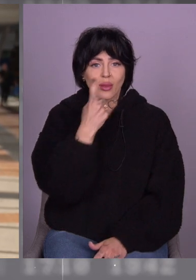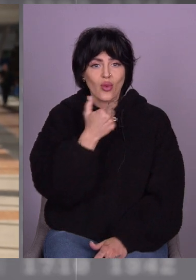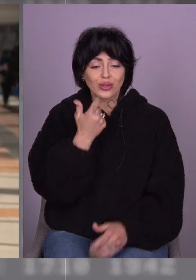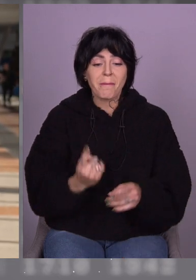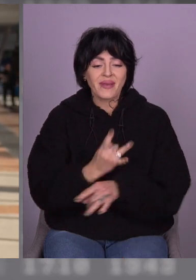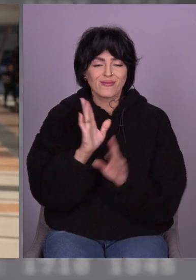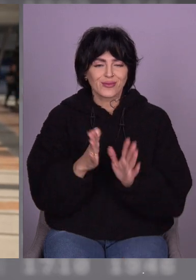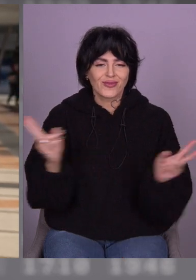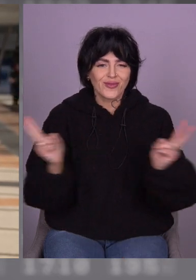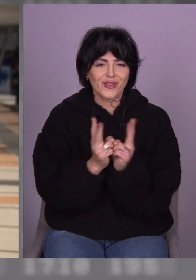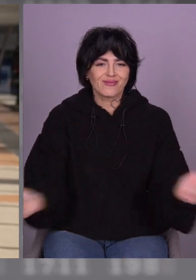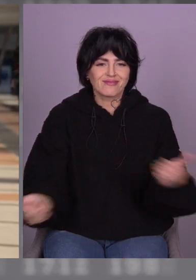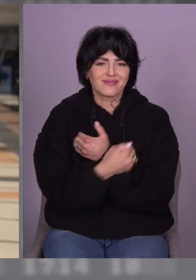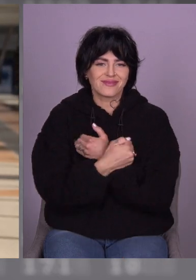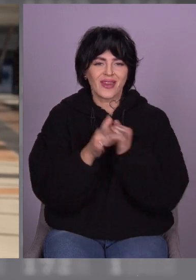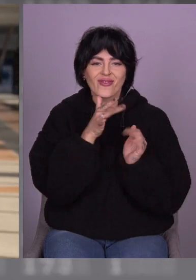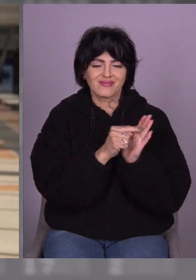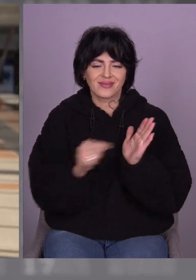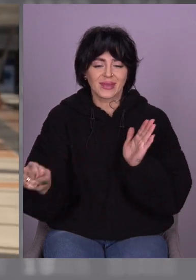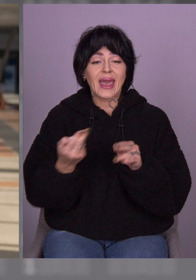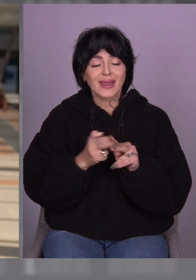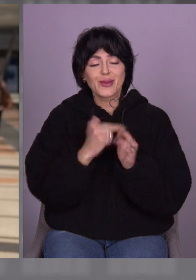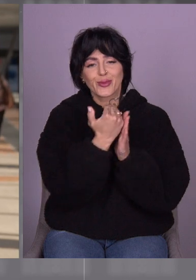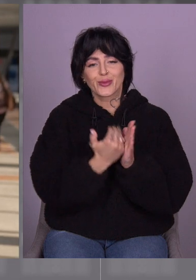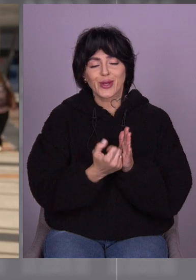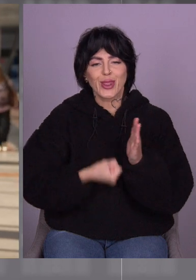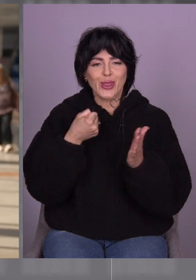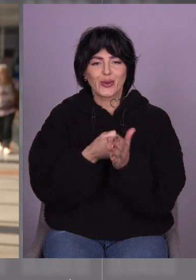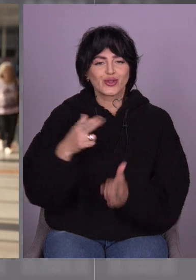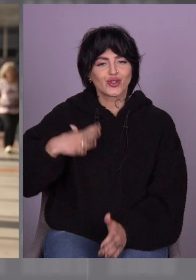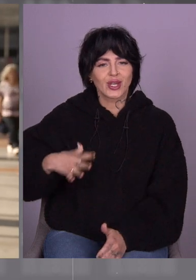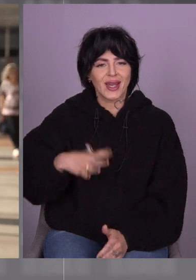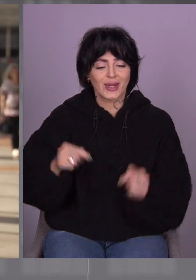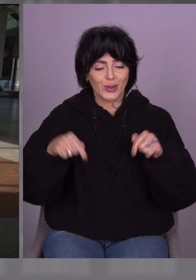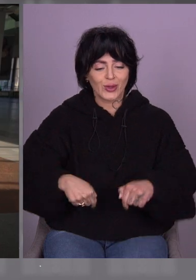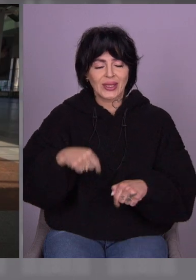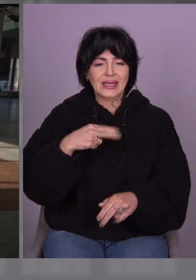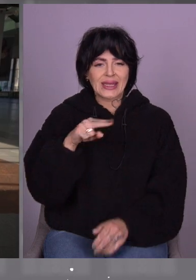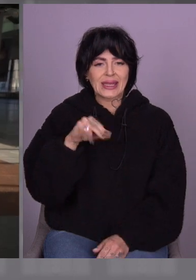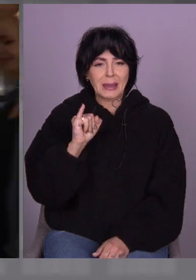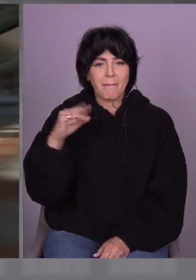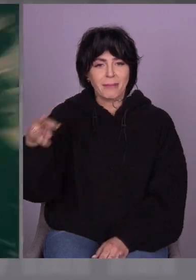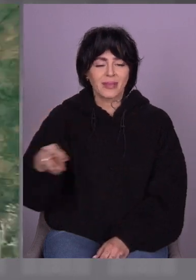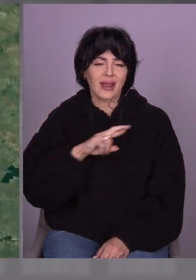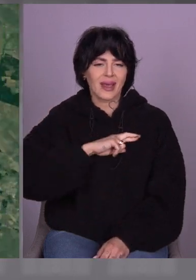обіймуться за весь цей час. Це проєкт «Дочекаюся» на телеканалі ДІМ. І я, Лілія Ребрик.